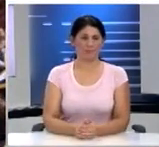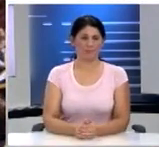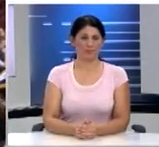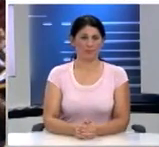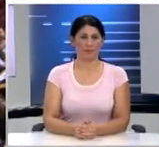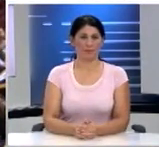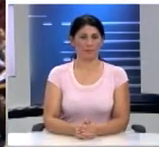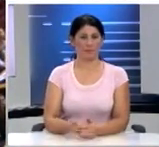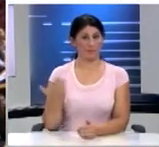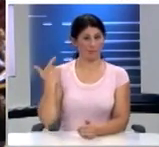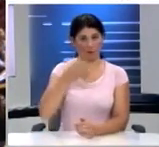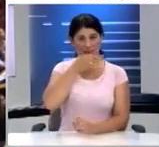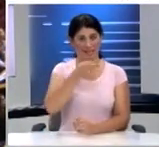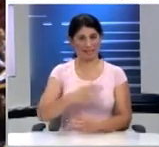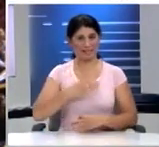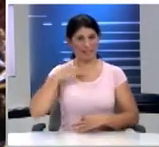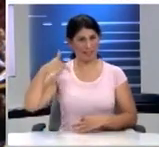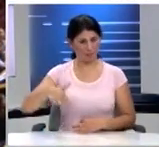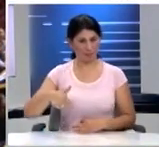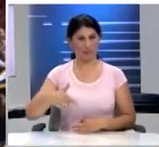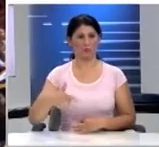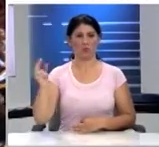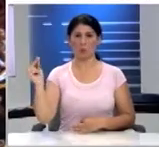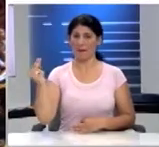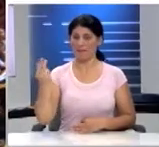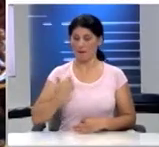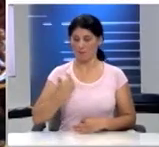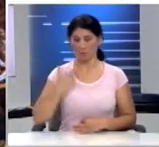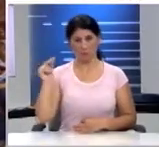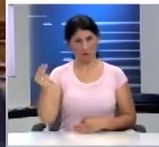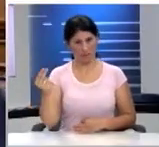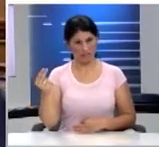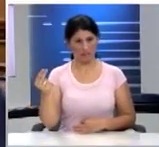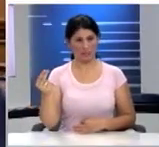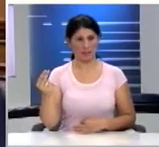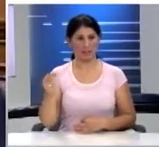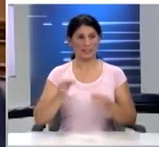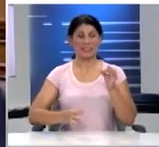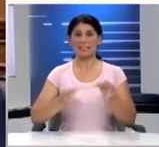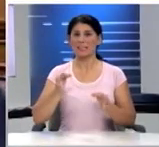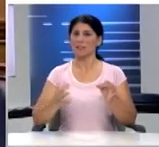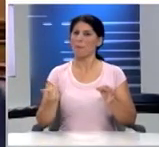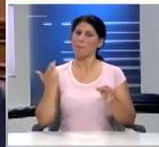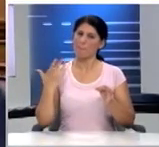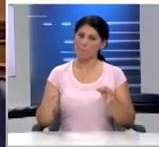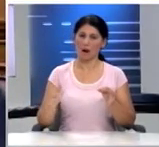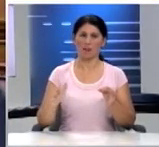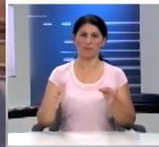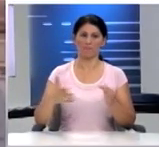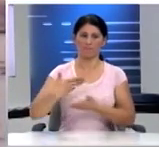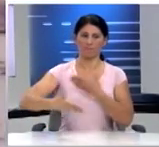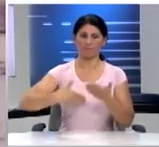Και έλεγα πριν κύριε Γεραπετρίτης στους έφηβους βουλευτές για την συζήτηση που κάναμε στην